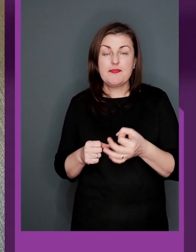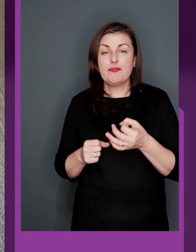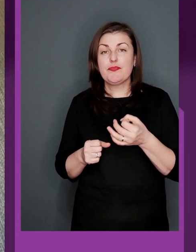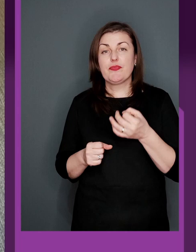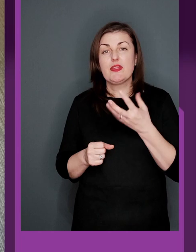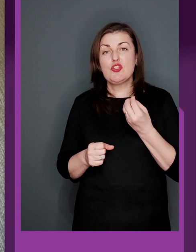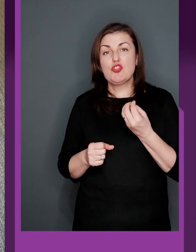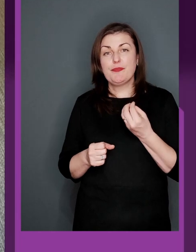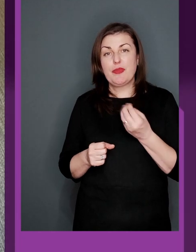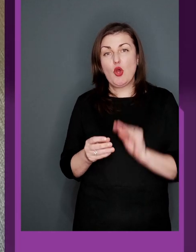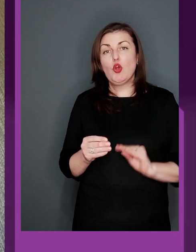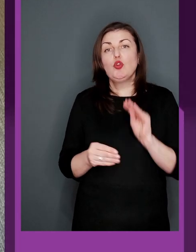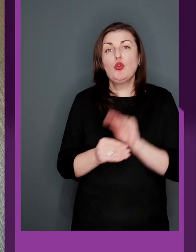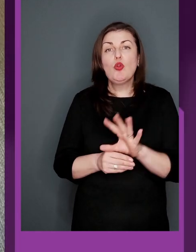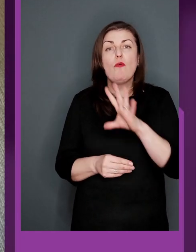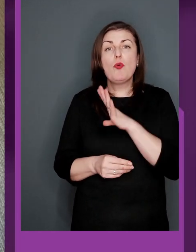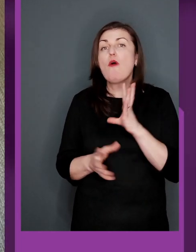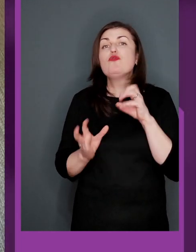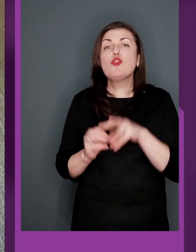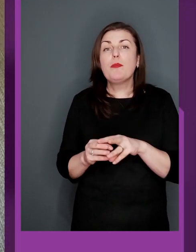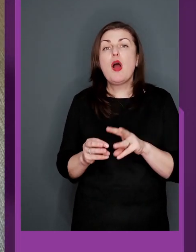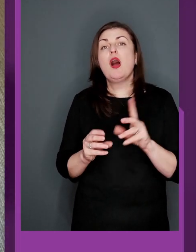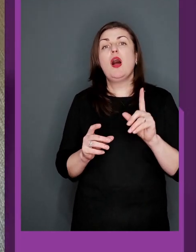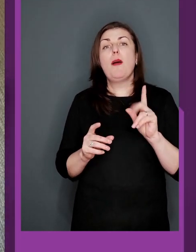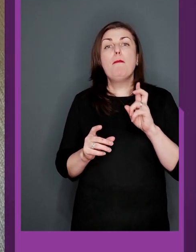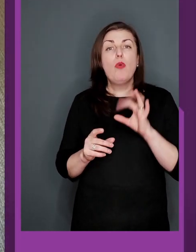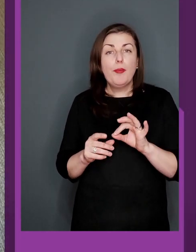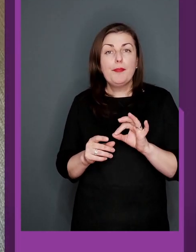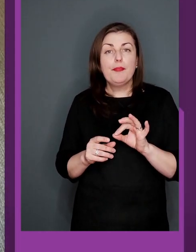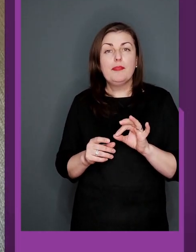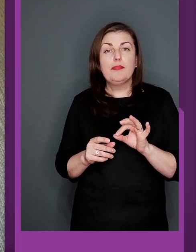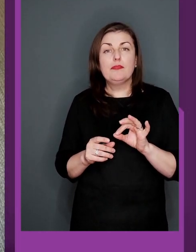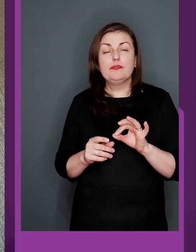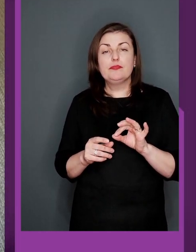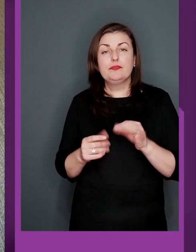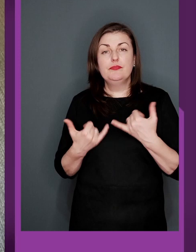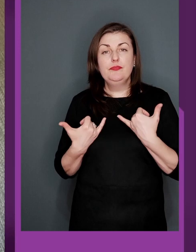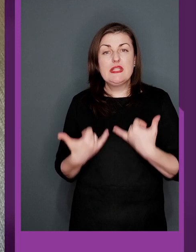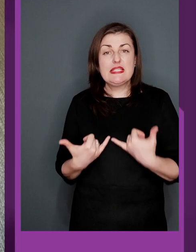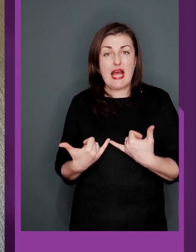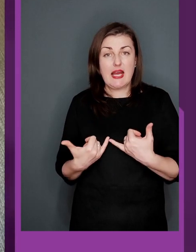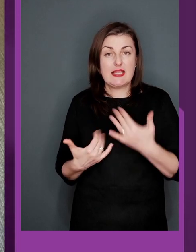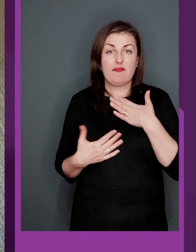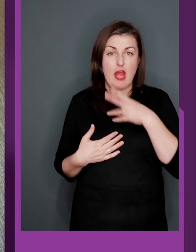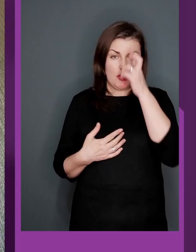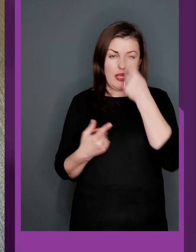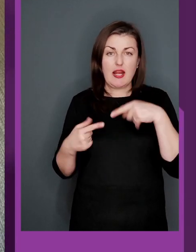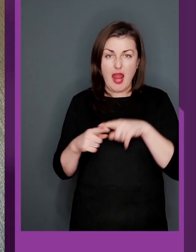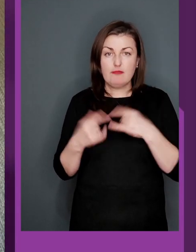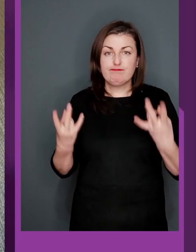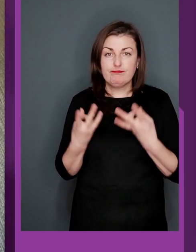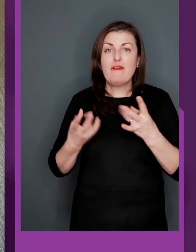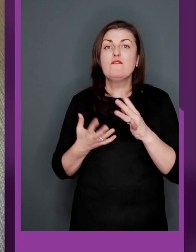сказати, ще додаткова була, в чому, в чому, бо, зараз у нас,